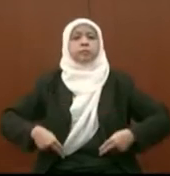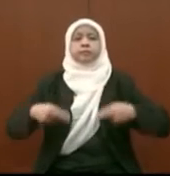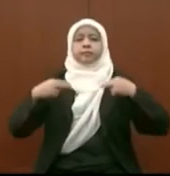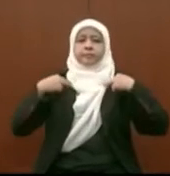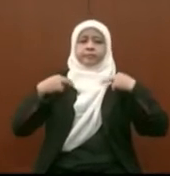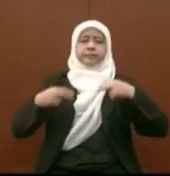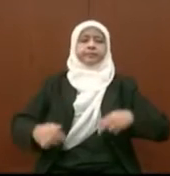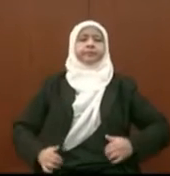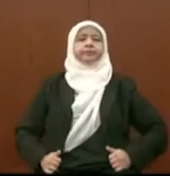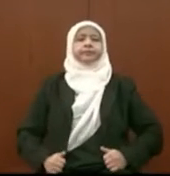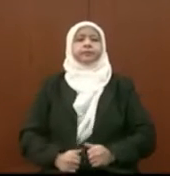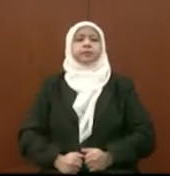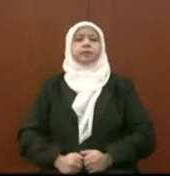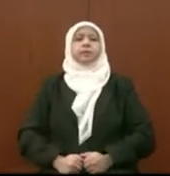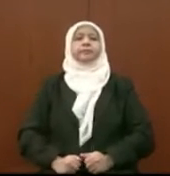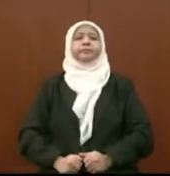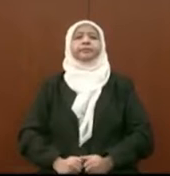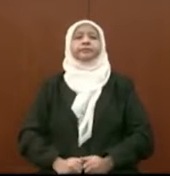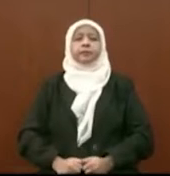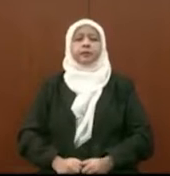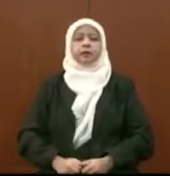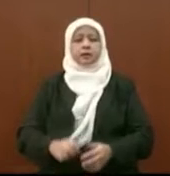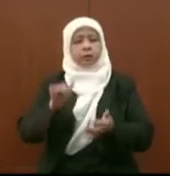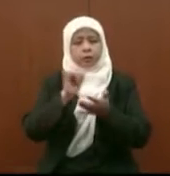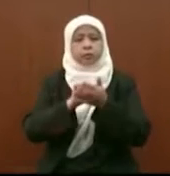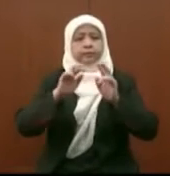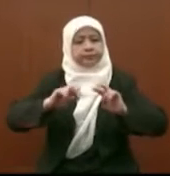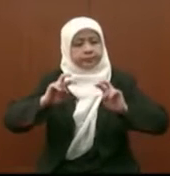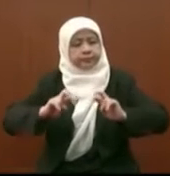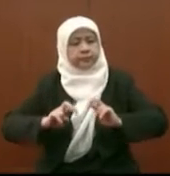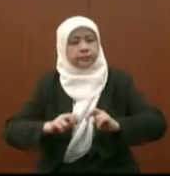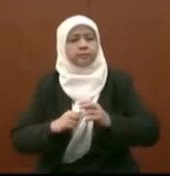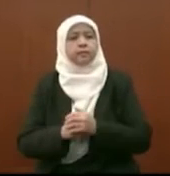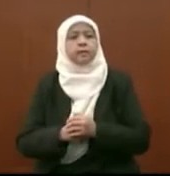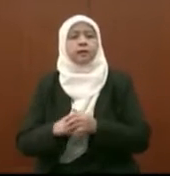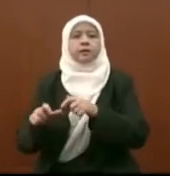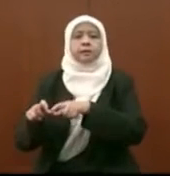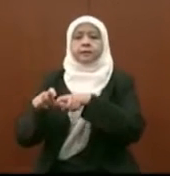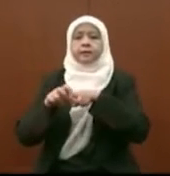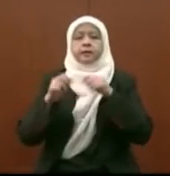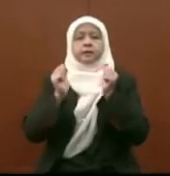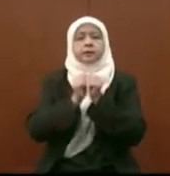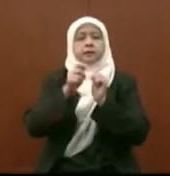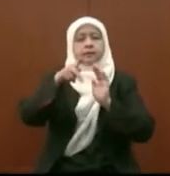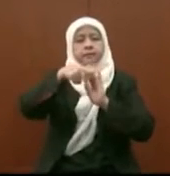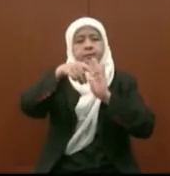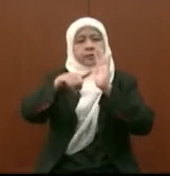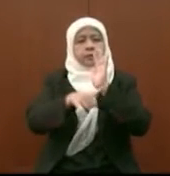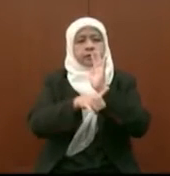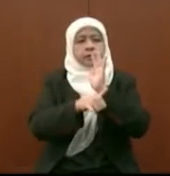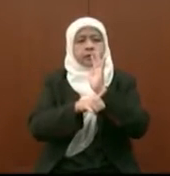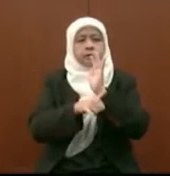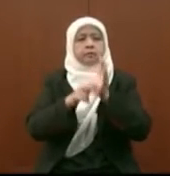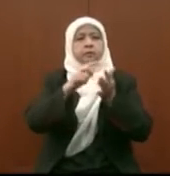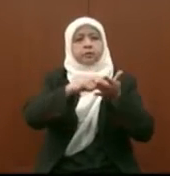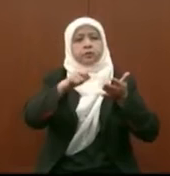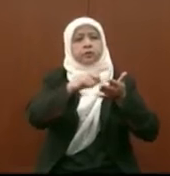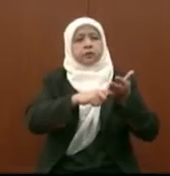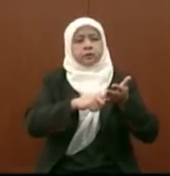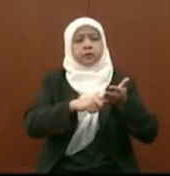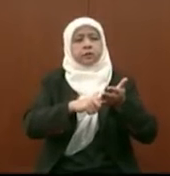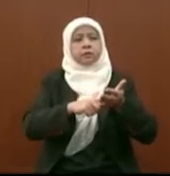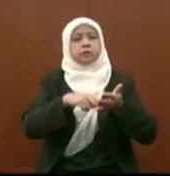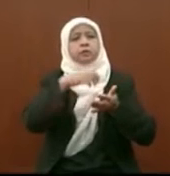masa utama tadi adakah ada kajian ini kajian dia berkaitan dengan polisi mengundi 18 adakah mereka